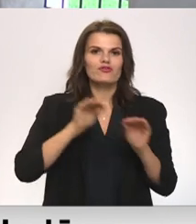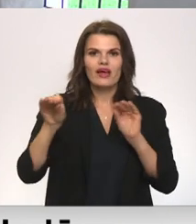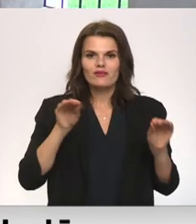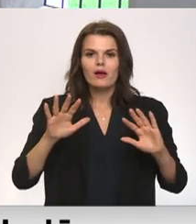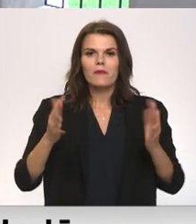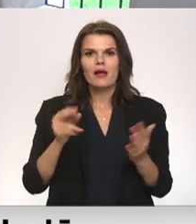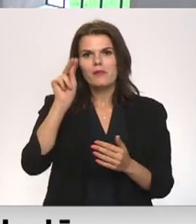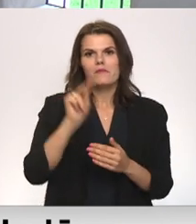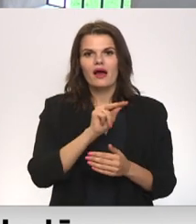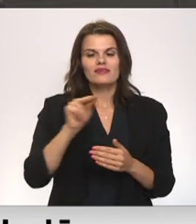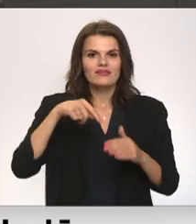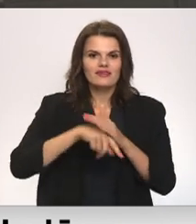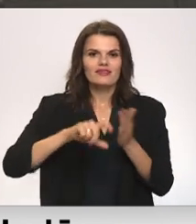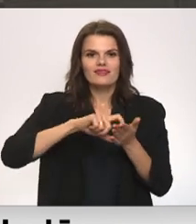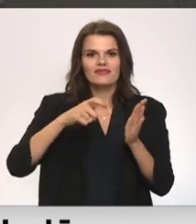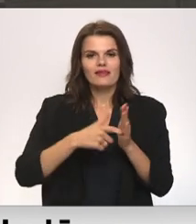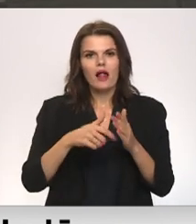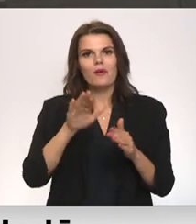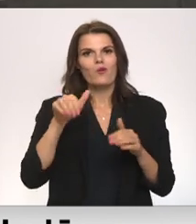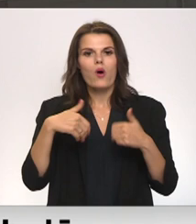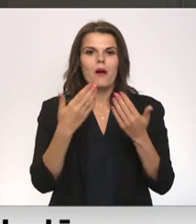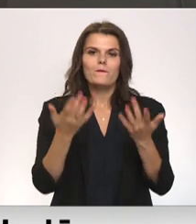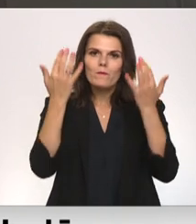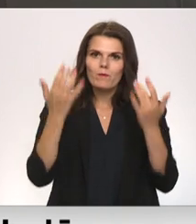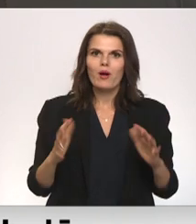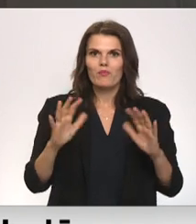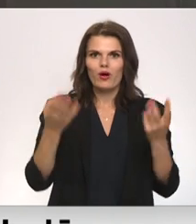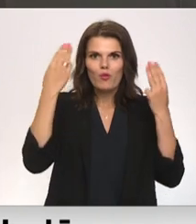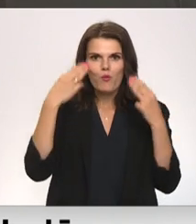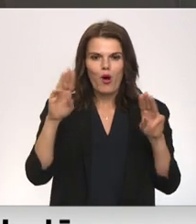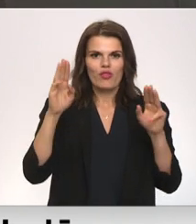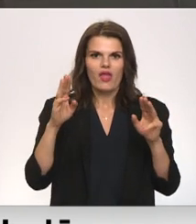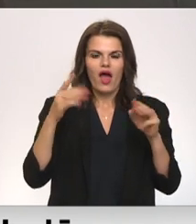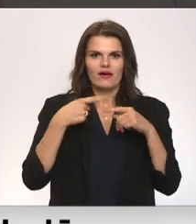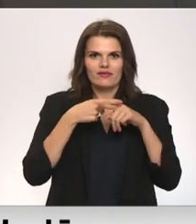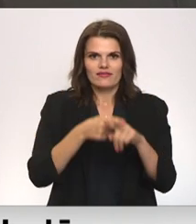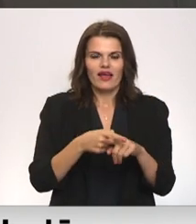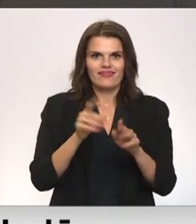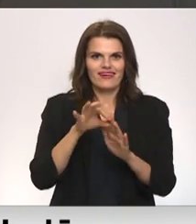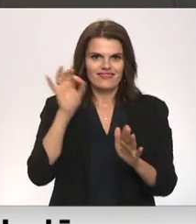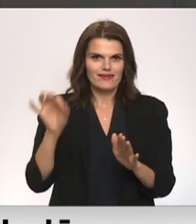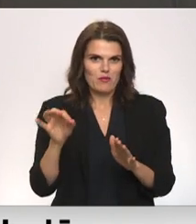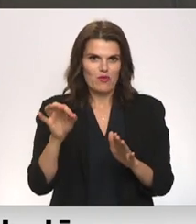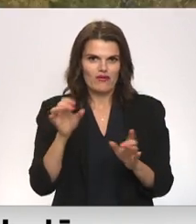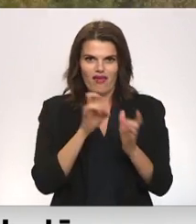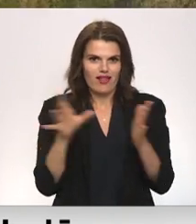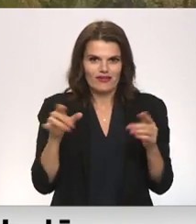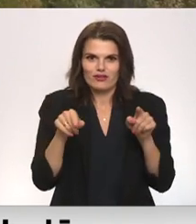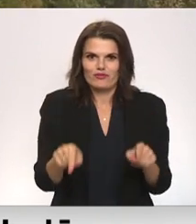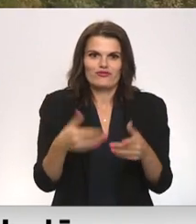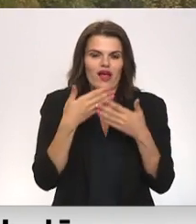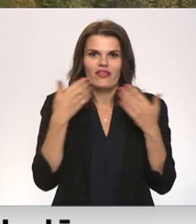bet baznīca stāpas tiek iznomātas pasākumiem. Vienmūsdienīgas komunikācijas, izņemot elektrību, šeit velte meklēt.